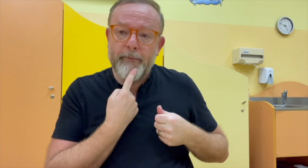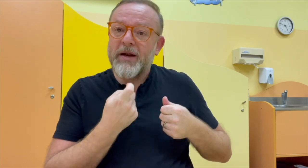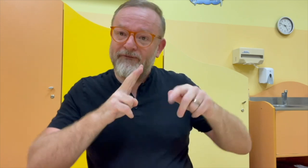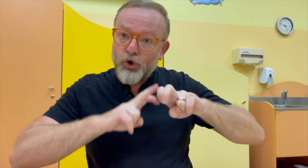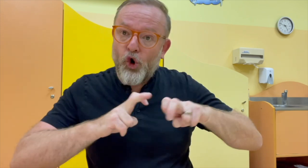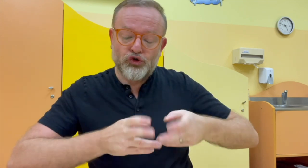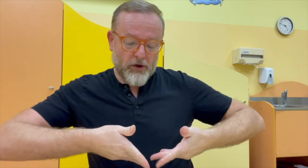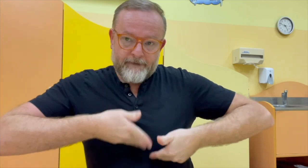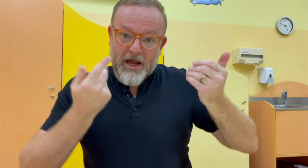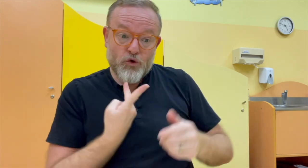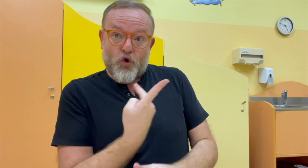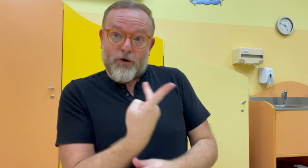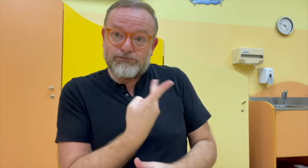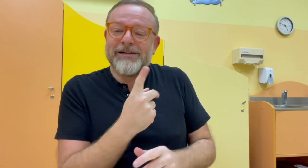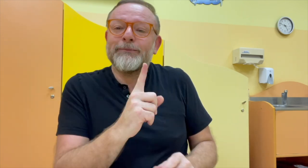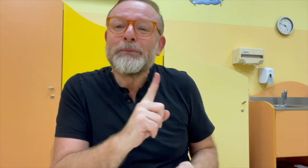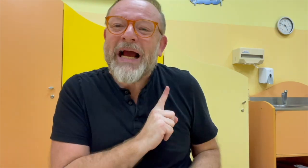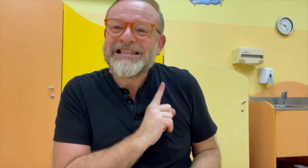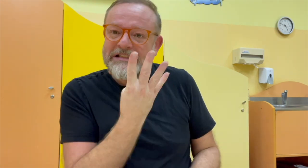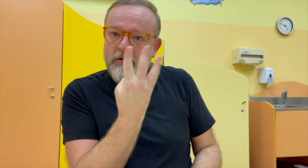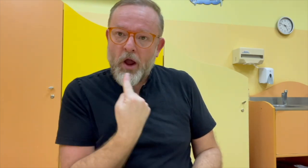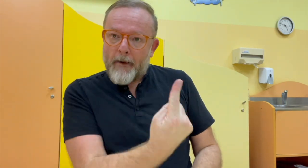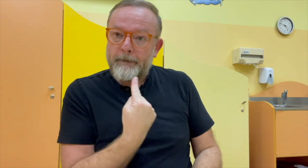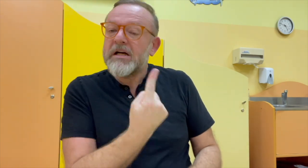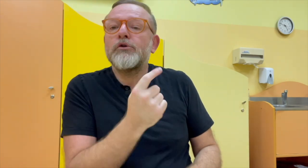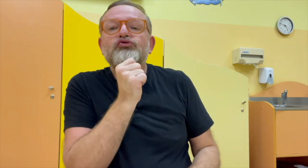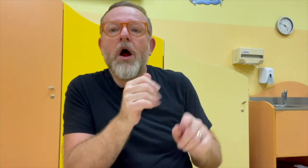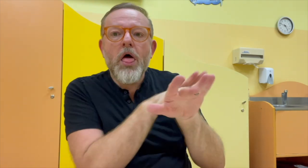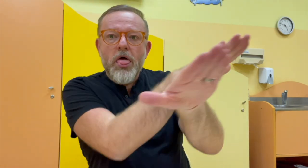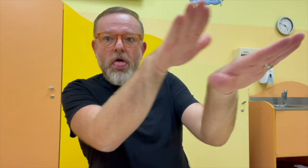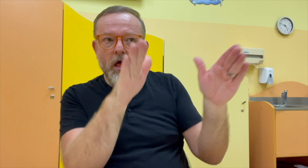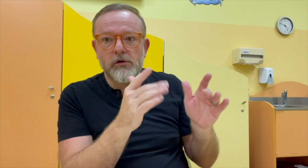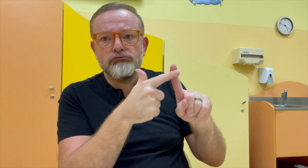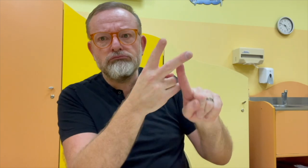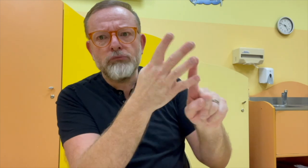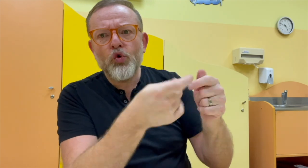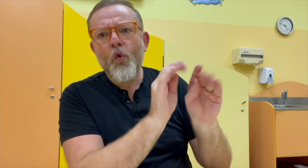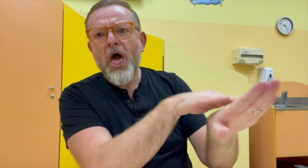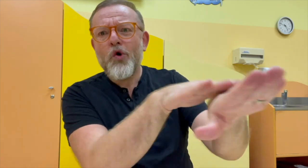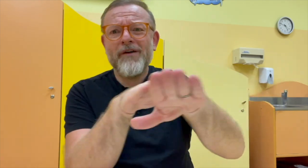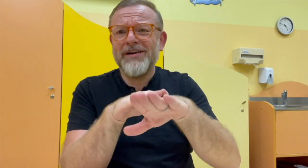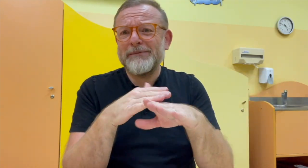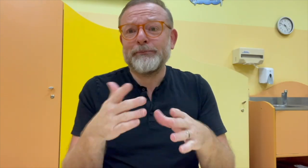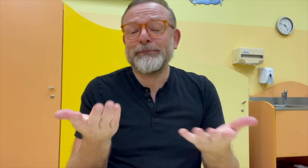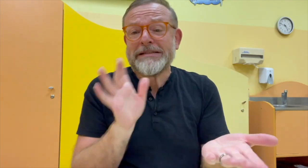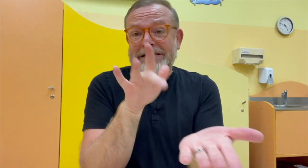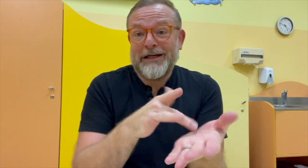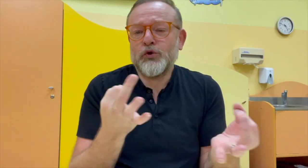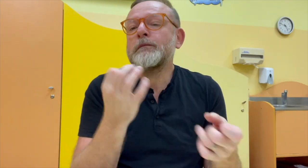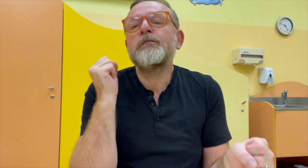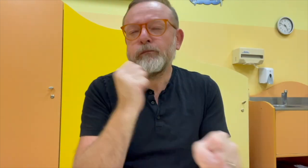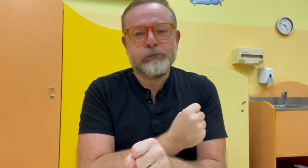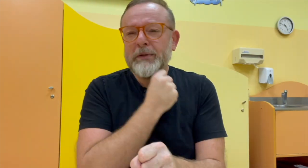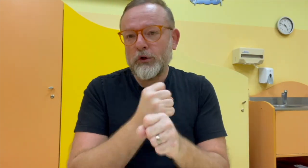Kolegové by měli všechno spolu řešit mezi čtyřma očima. Nemělo by se to vynášet ven, dalším